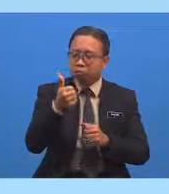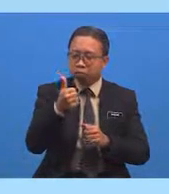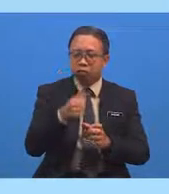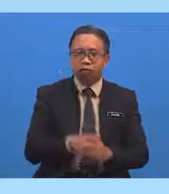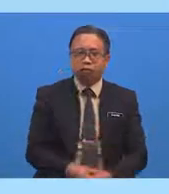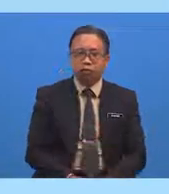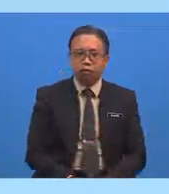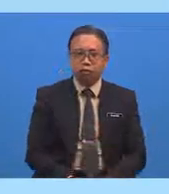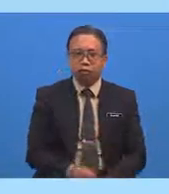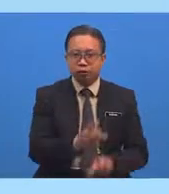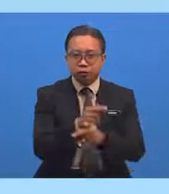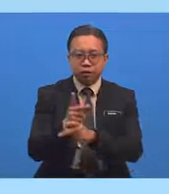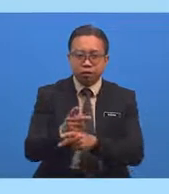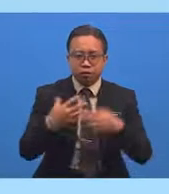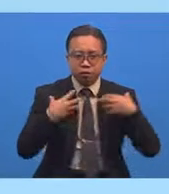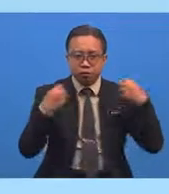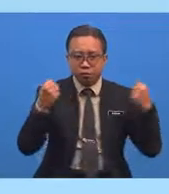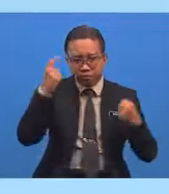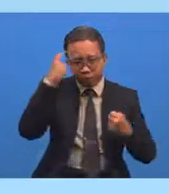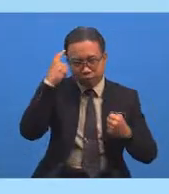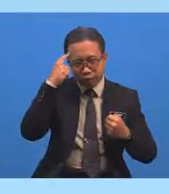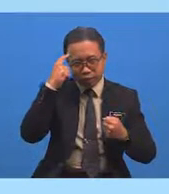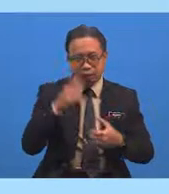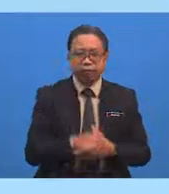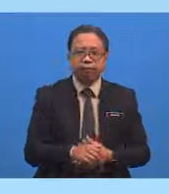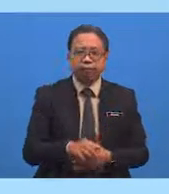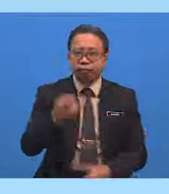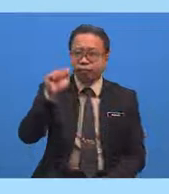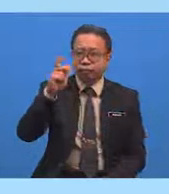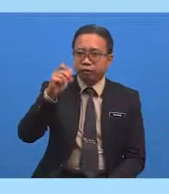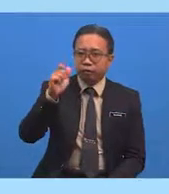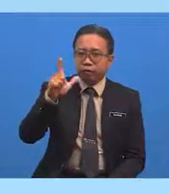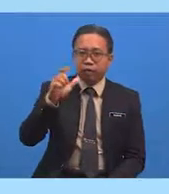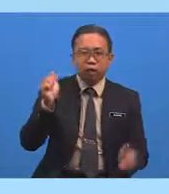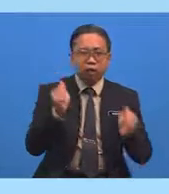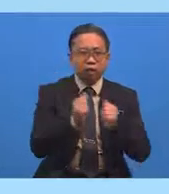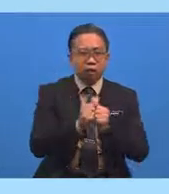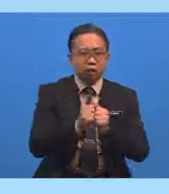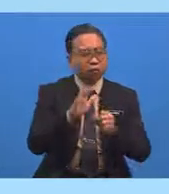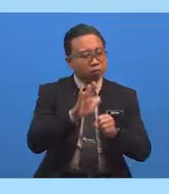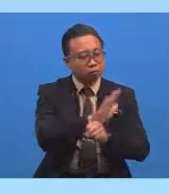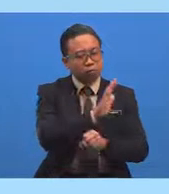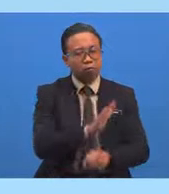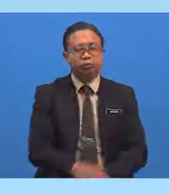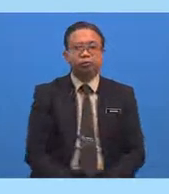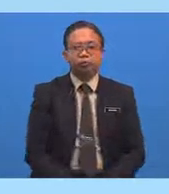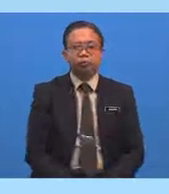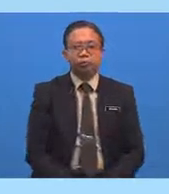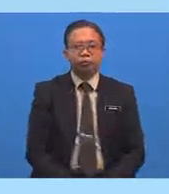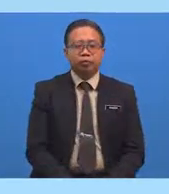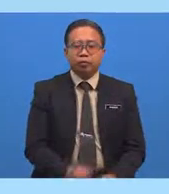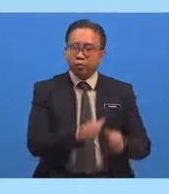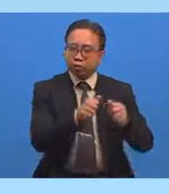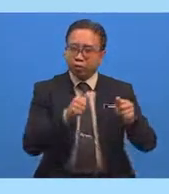Mengamalkan Kesihatan Mental Akal Dengan Sempurna Jauhi